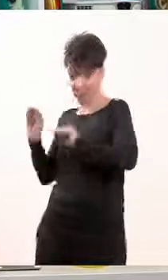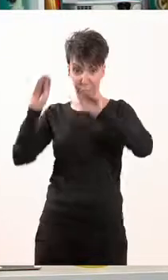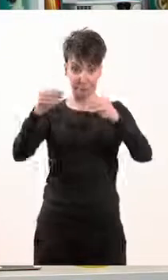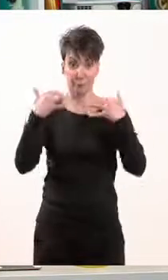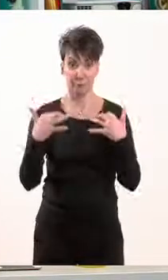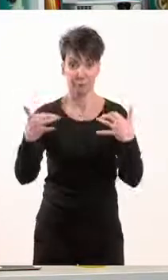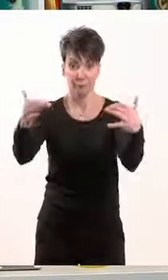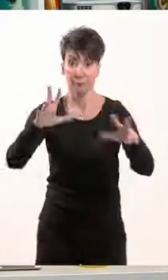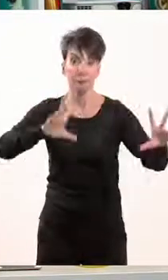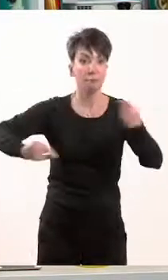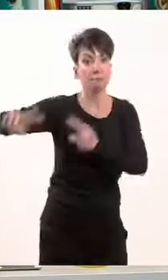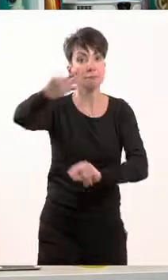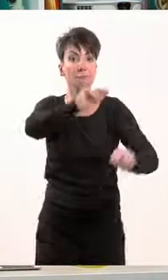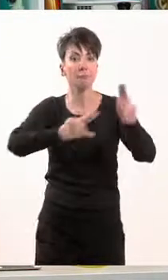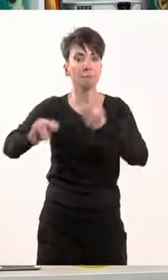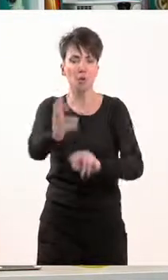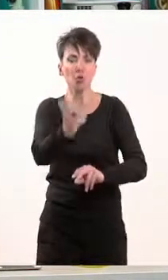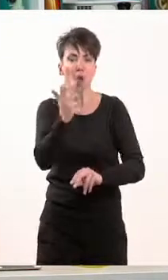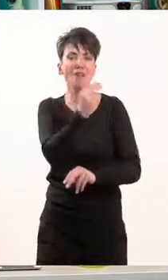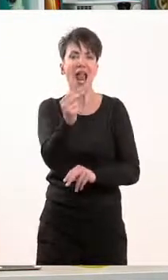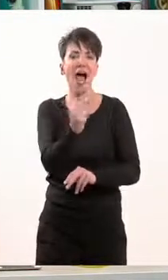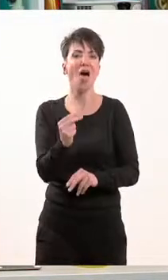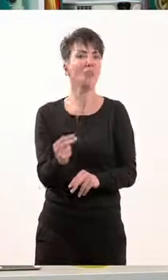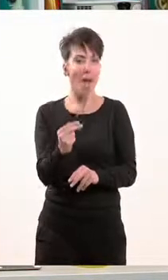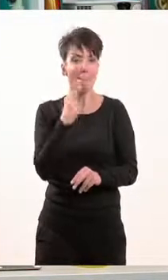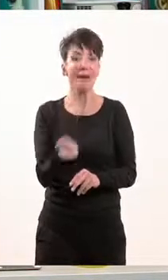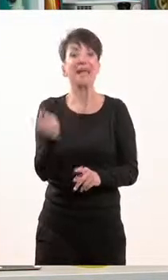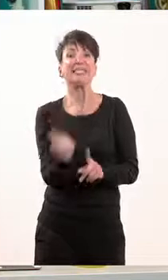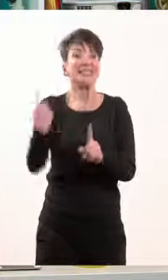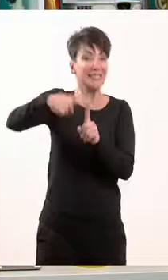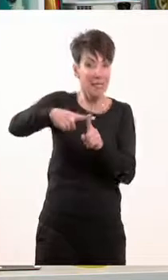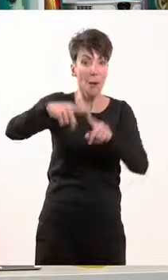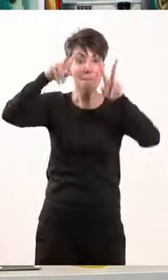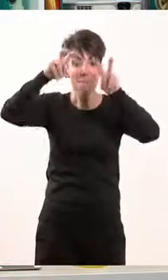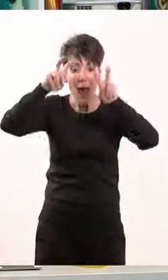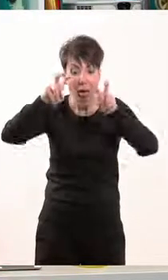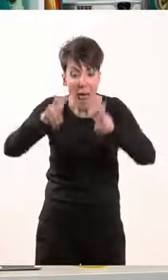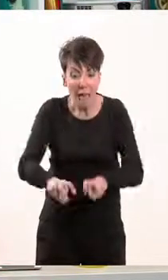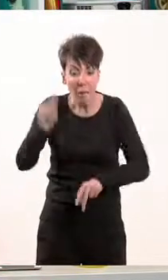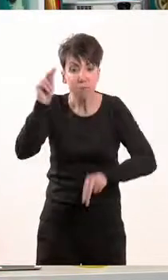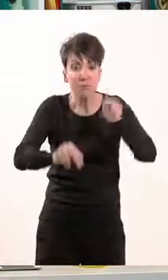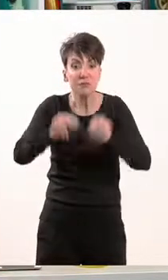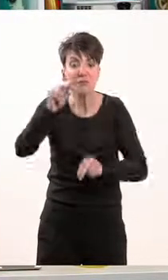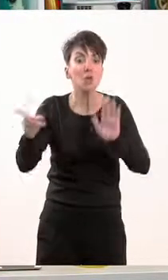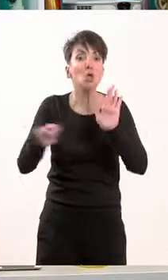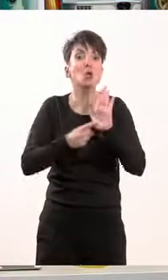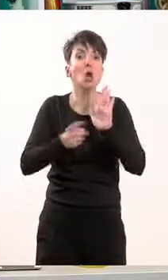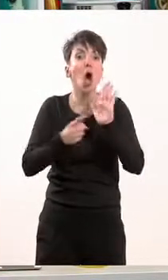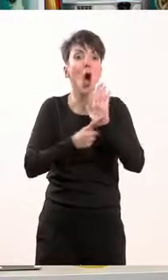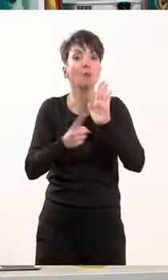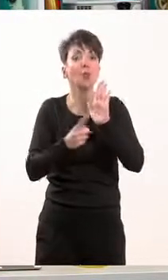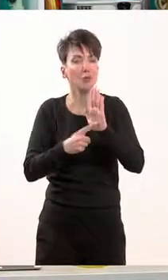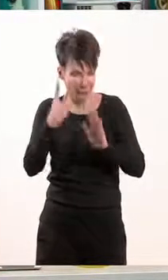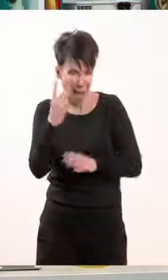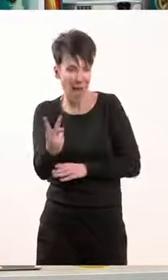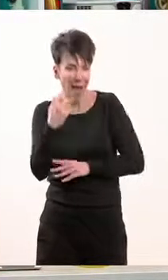πάρα πολύ μεγάλα και σοβαρά ζητήματα, και μελετούν και ψηφίζουν νόμους, ενώ ελέγχουν